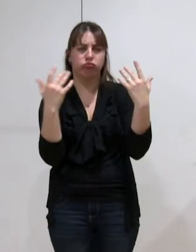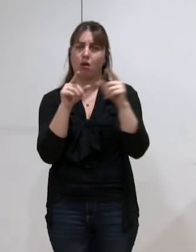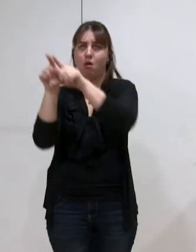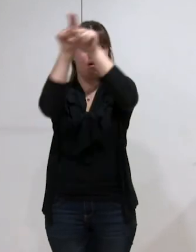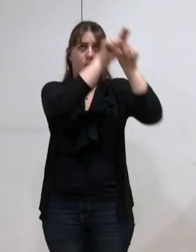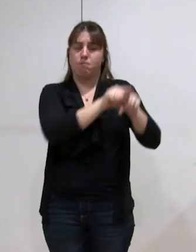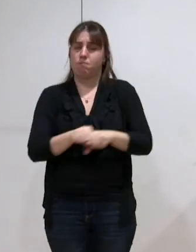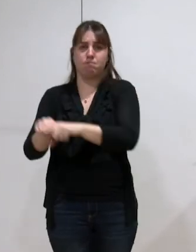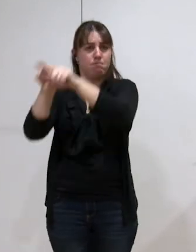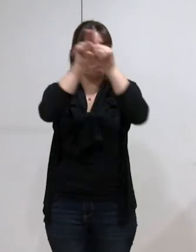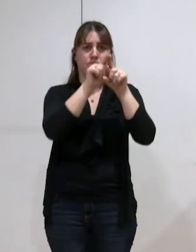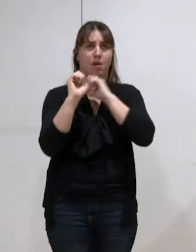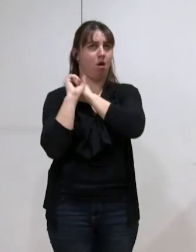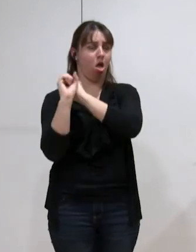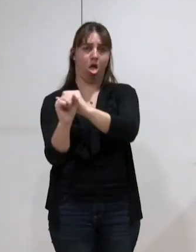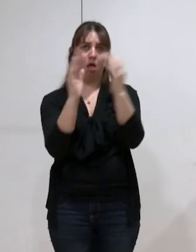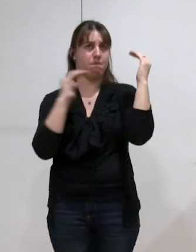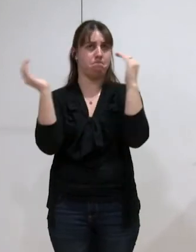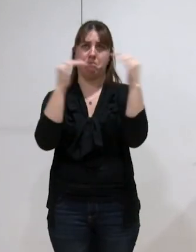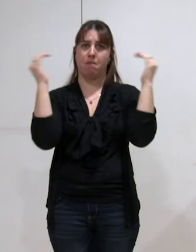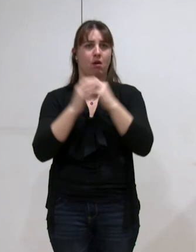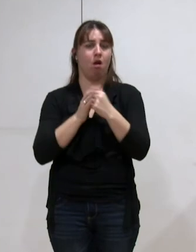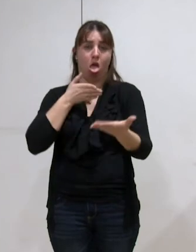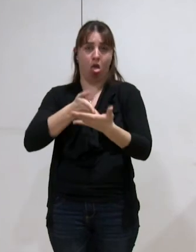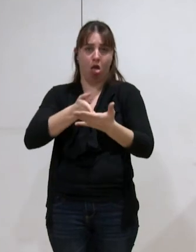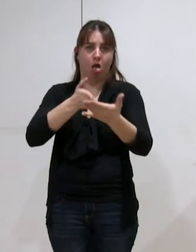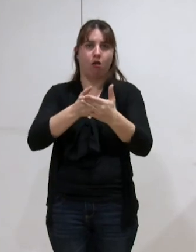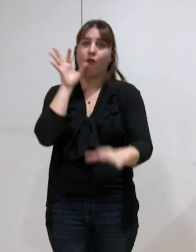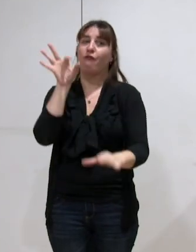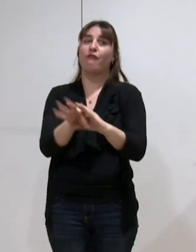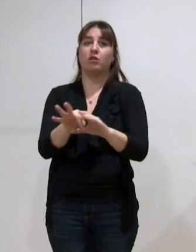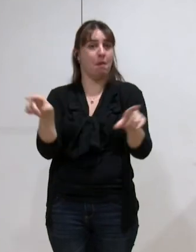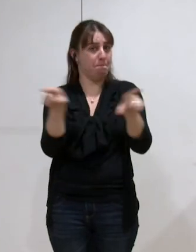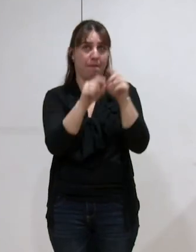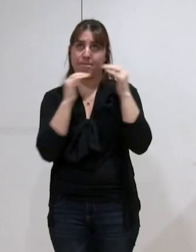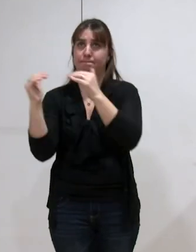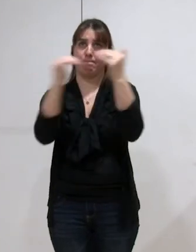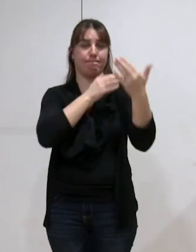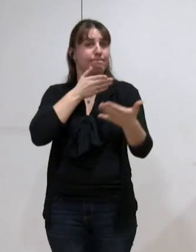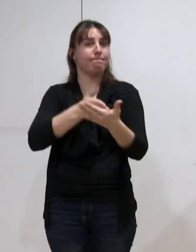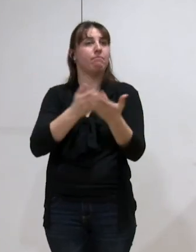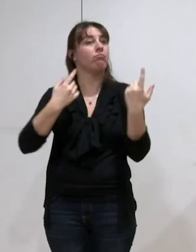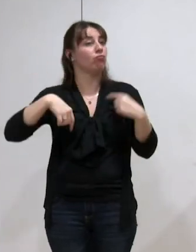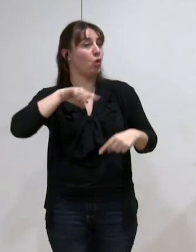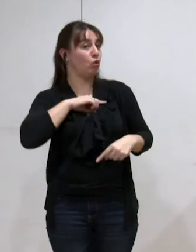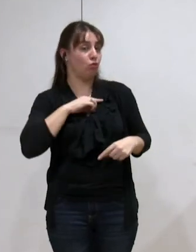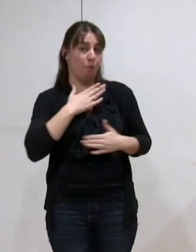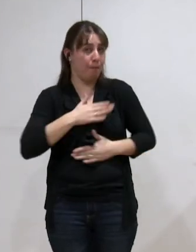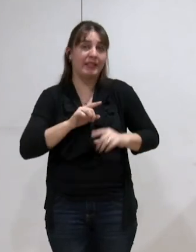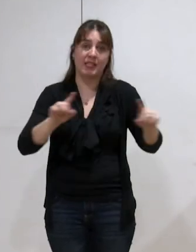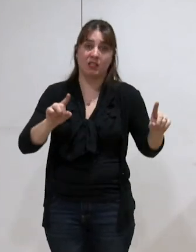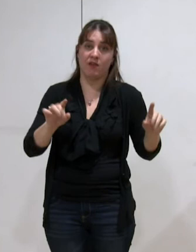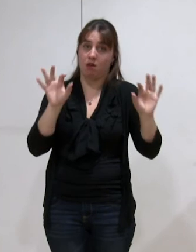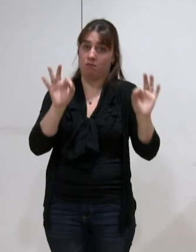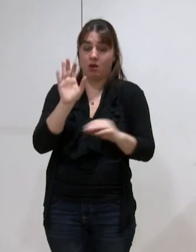ont la même contrainte et se heurtent au même mode de scrutin qui pour notre part ne nous satisfait pas mais